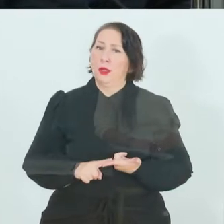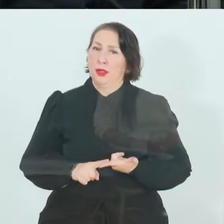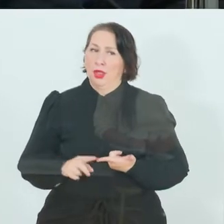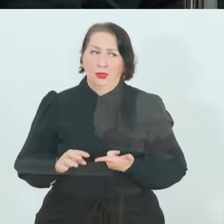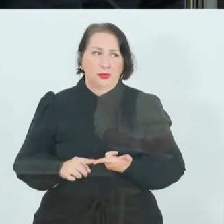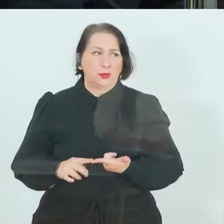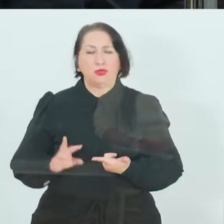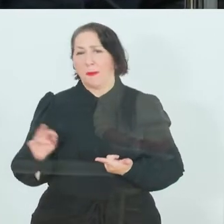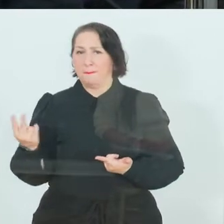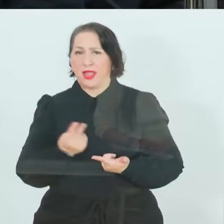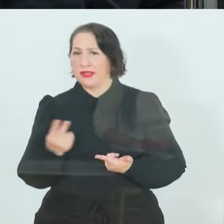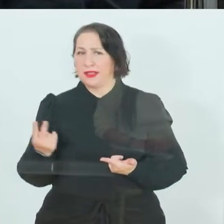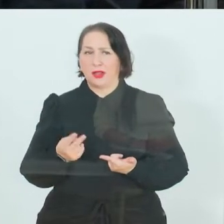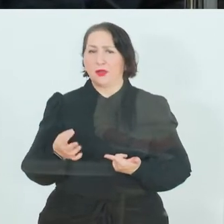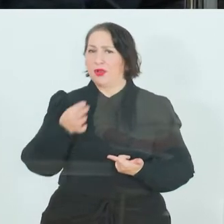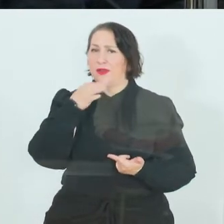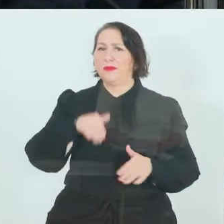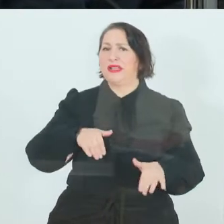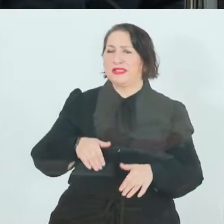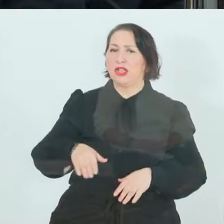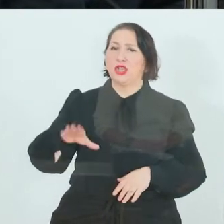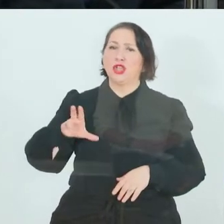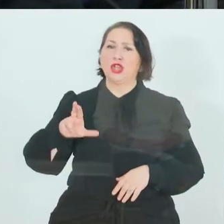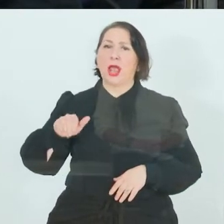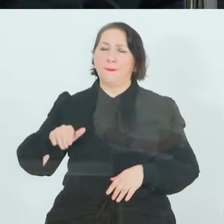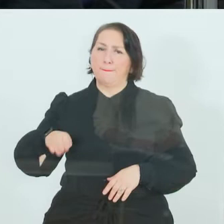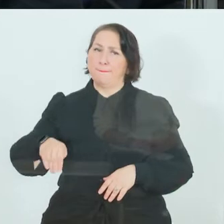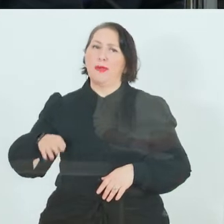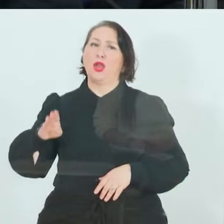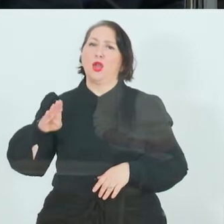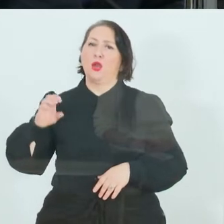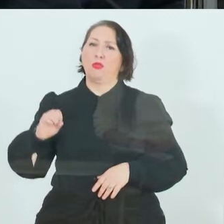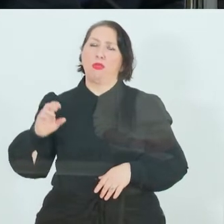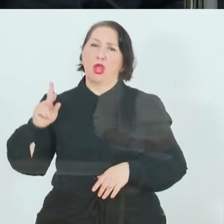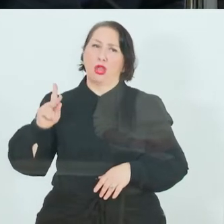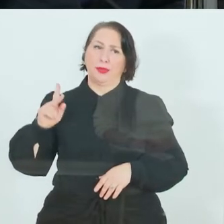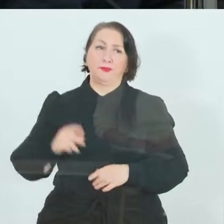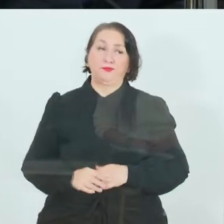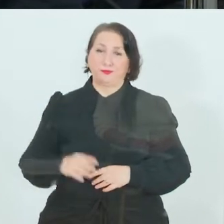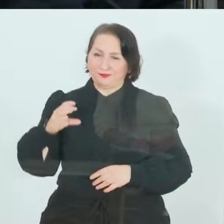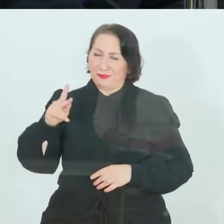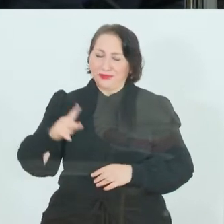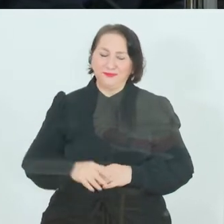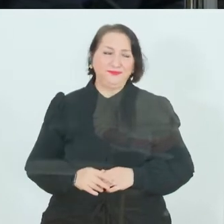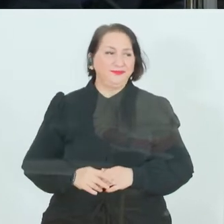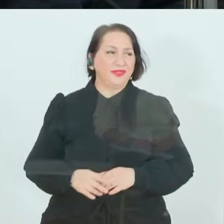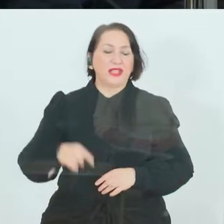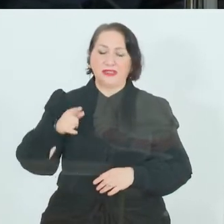oder auch an beide oder an die Frau Ministerin Schramböck. Einerseits gibt es jetzt quasi die guten Nachrichten im Bereich